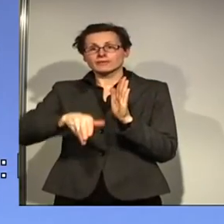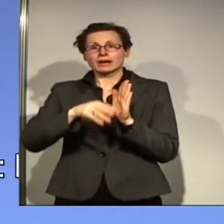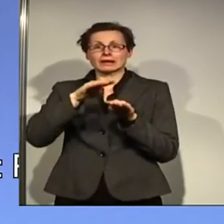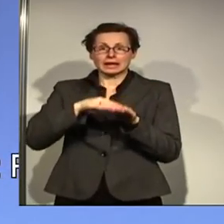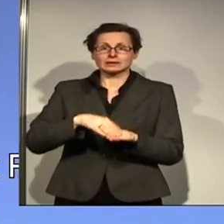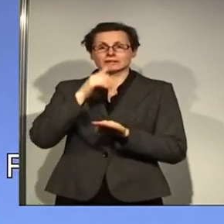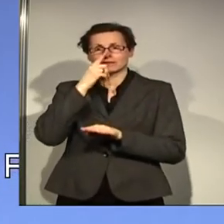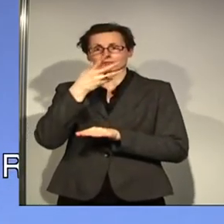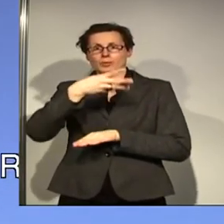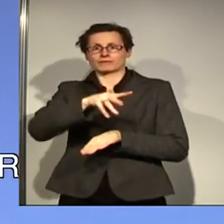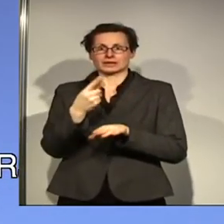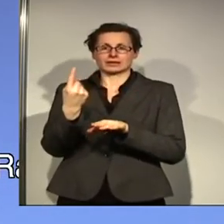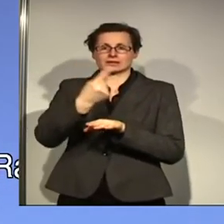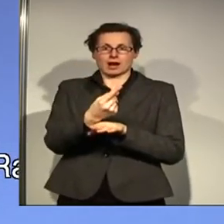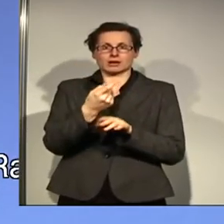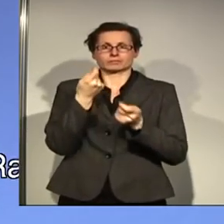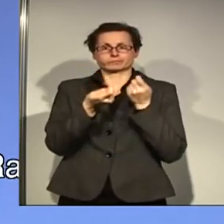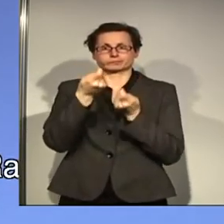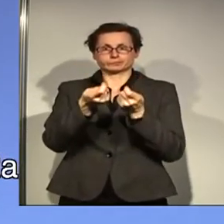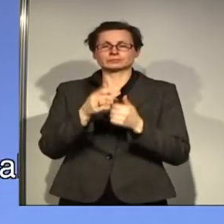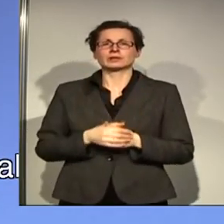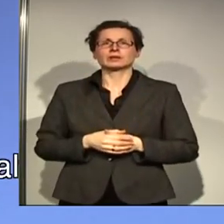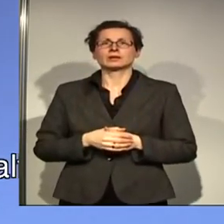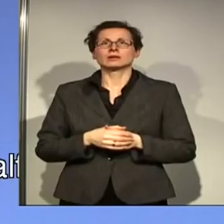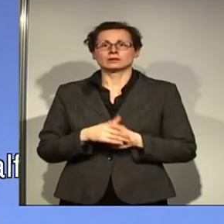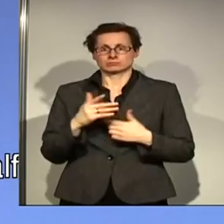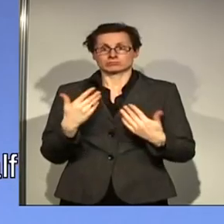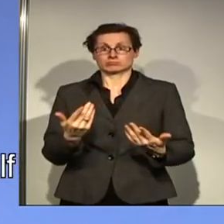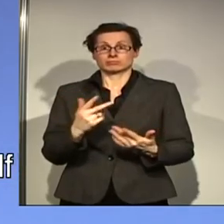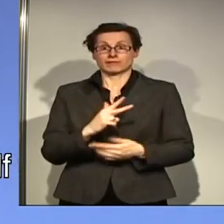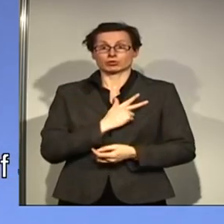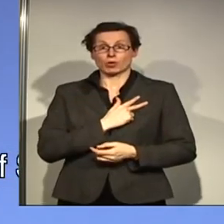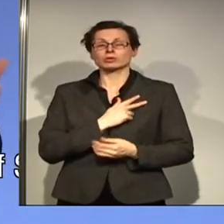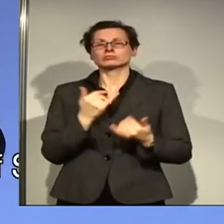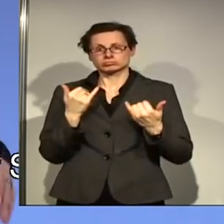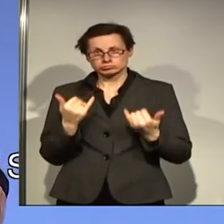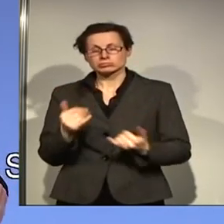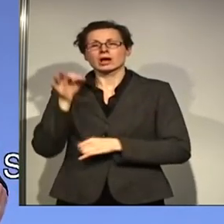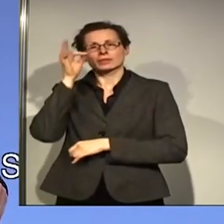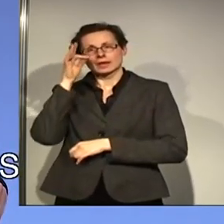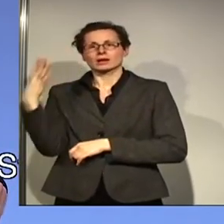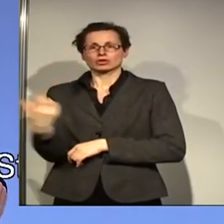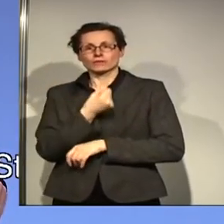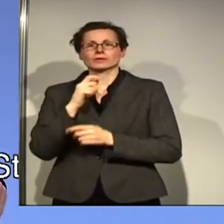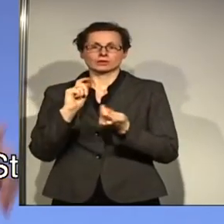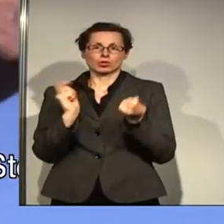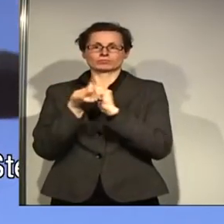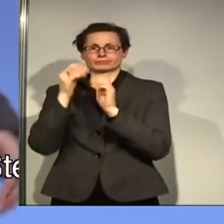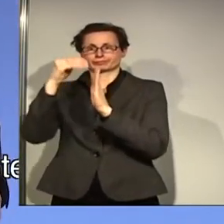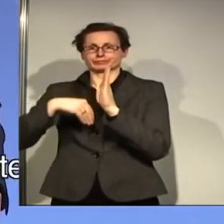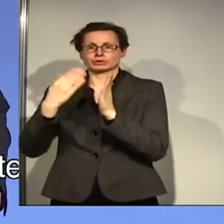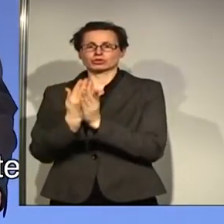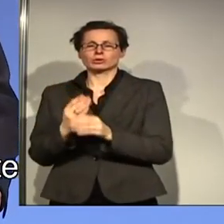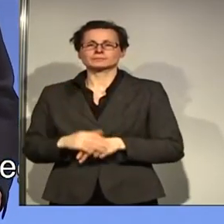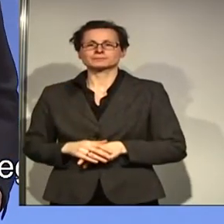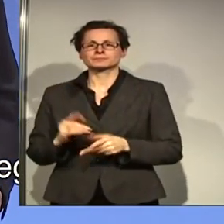Versicherungsjahren. Das haben wir versprochen, liebe Genossinnen und Genossen. Und Andrea hat für uns Wort gehalten. Mit Frank-Walter